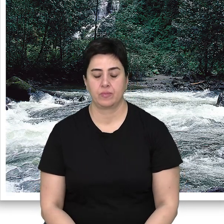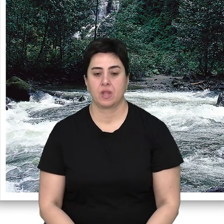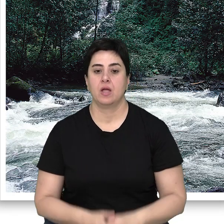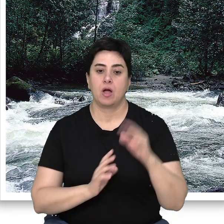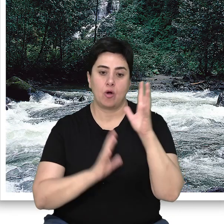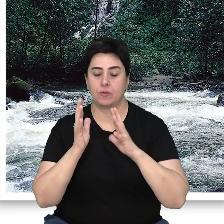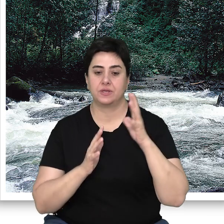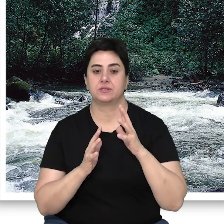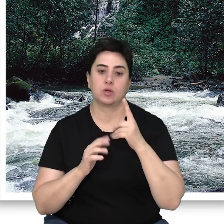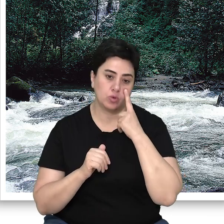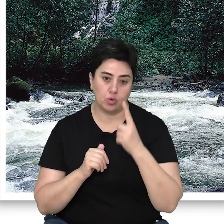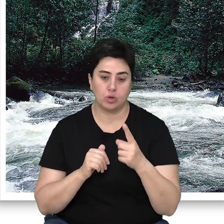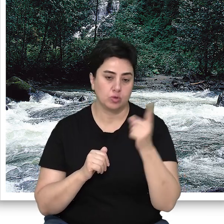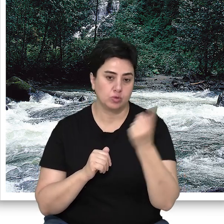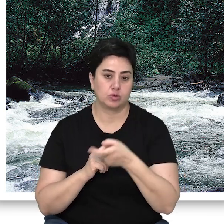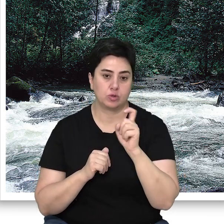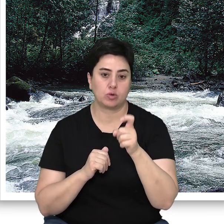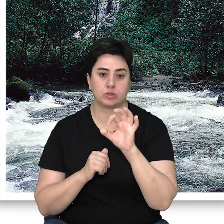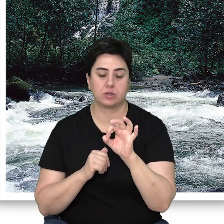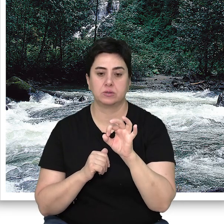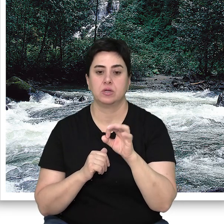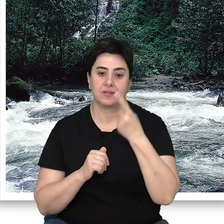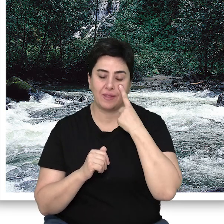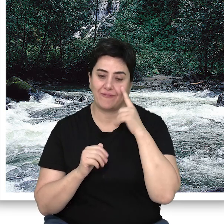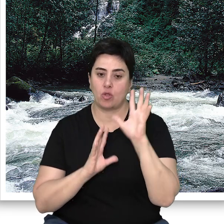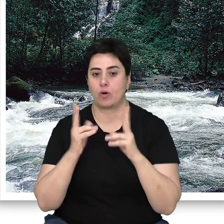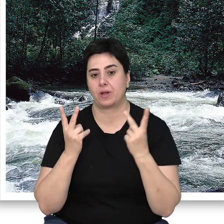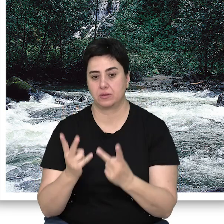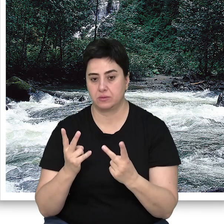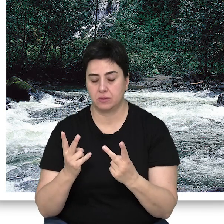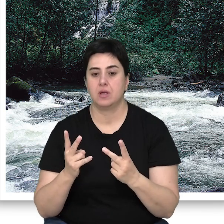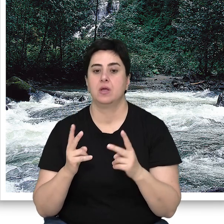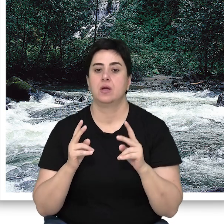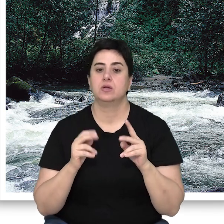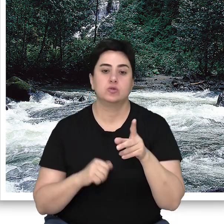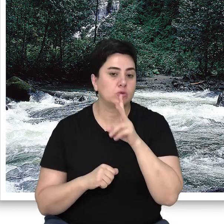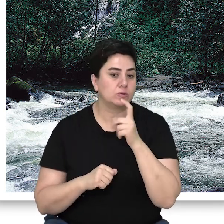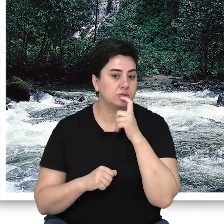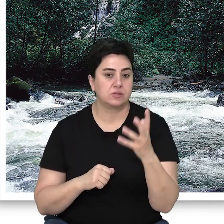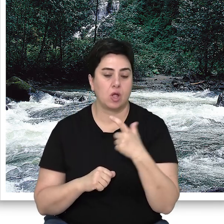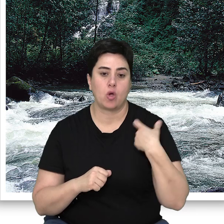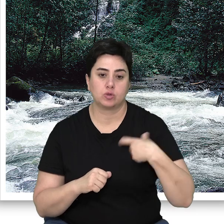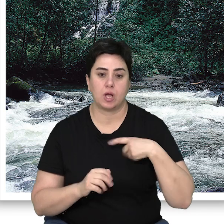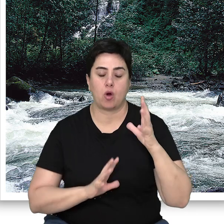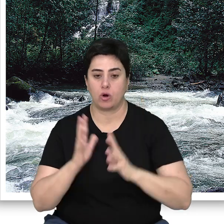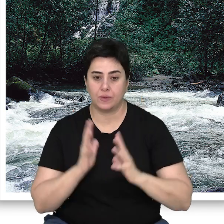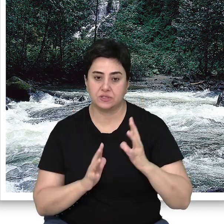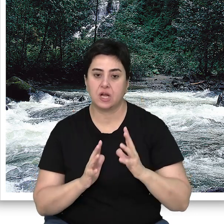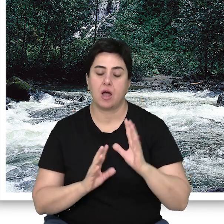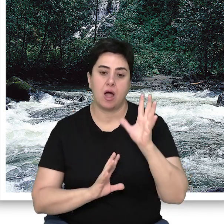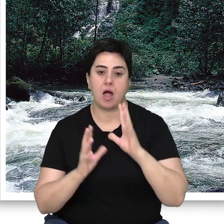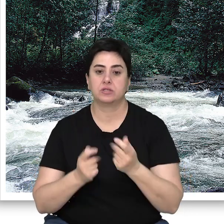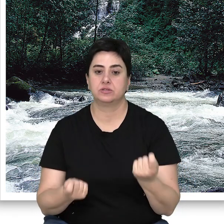Ormanlarımızın mülküet yönünden %99'u devlet ormanı olmakla birlikte, son yıllarda özel ormancılık ve